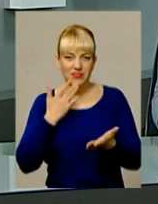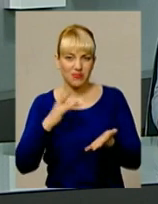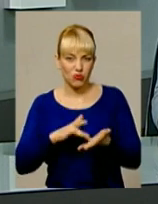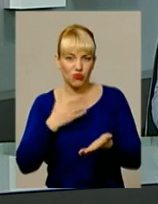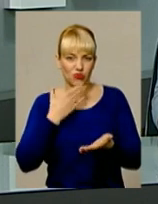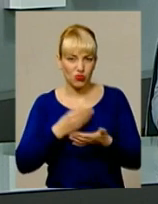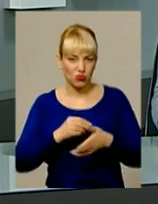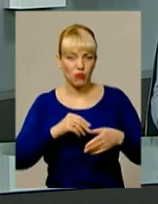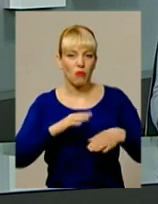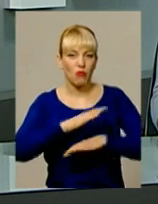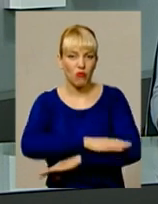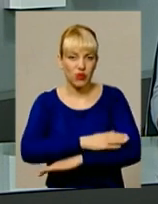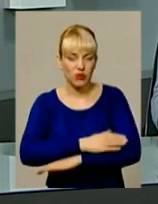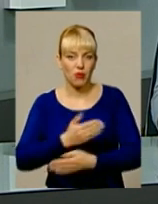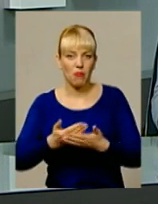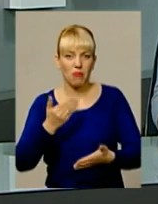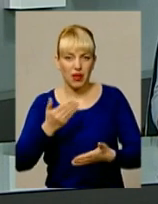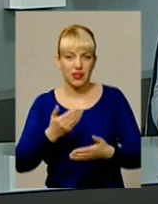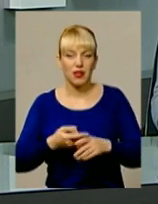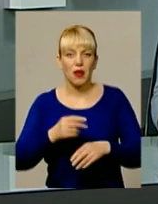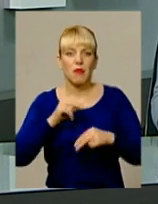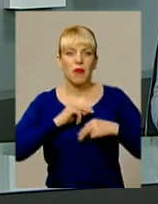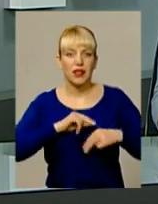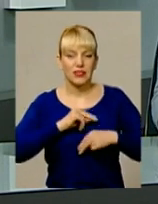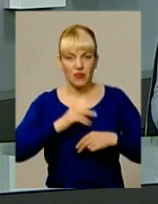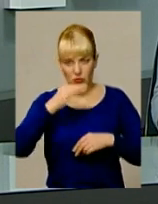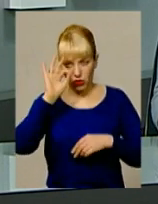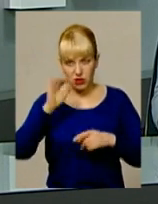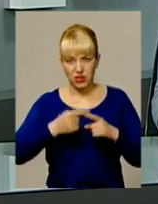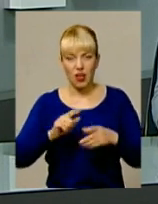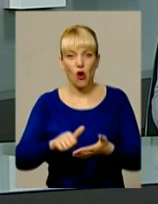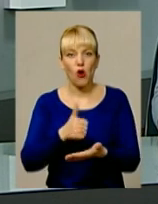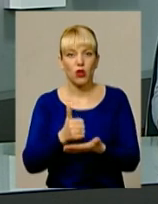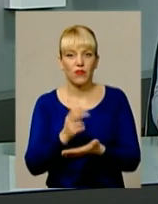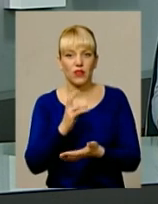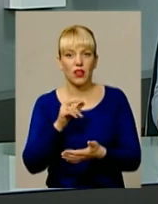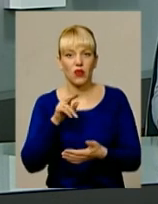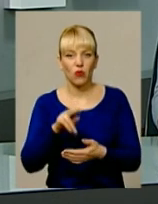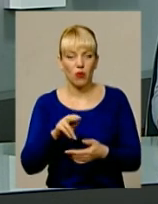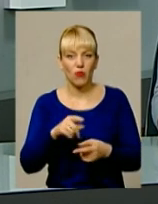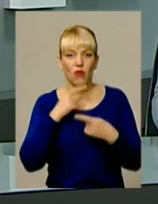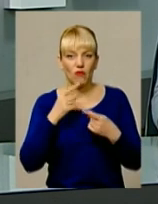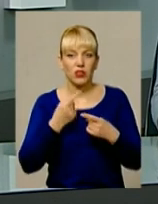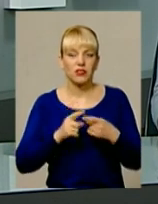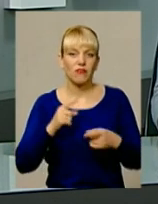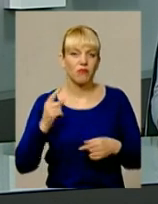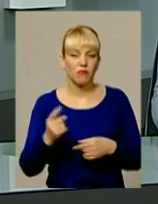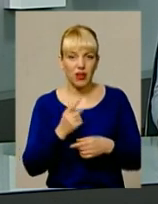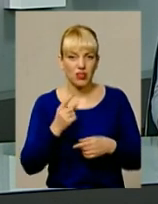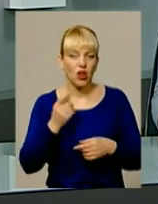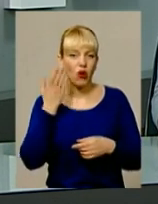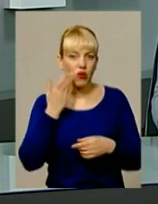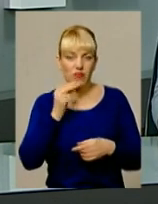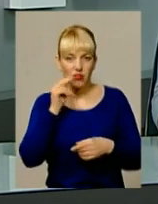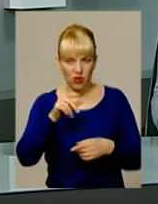працівниками поліції. Головний коп Хмельницького каже, що це вперше, коли винуватець ДТП вибачається за свої дії. Подальшу долю